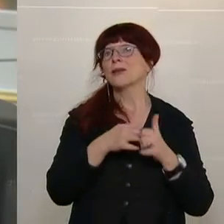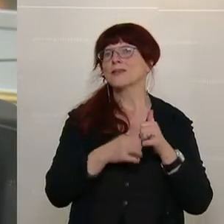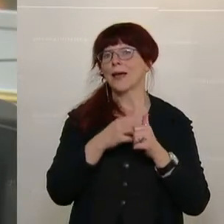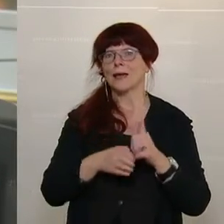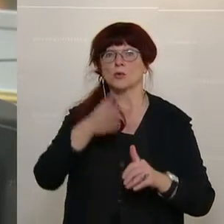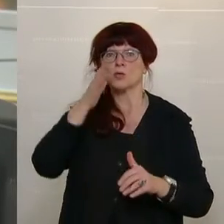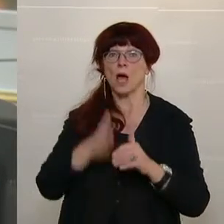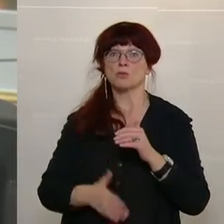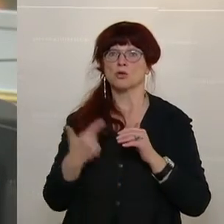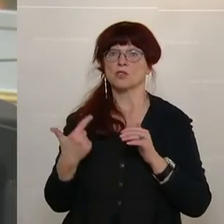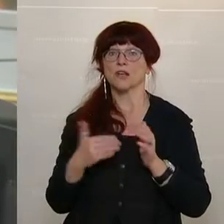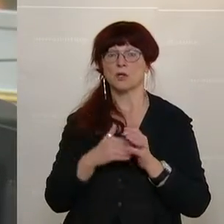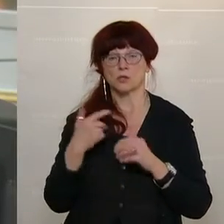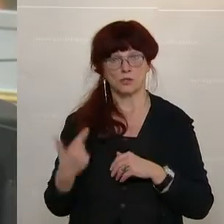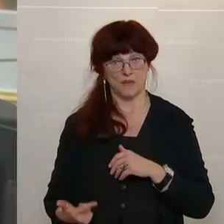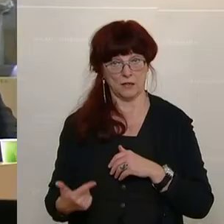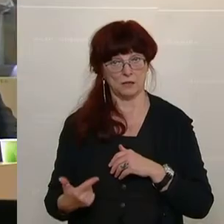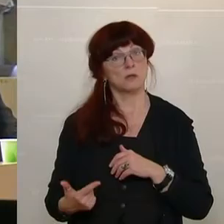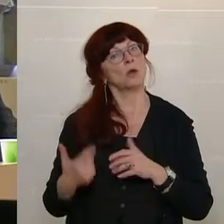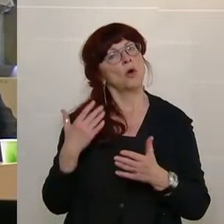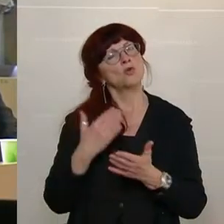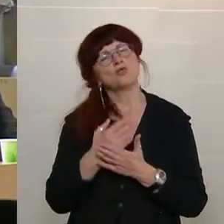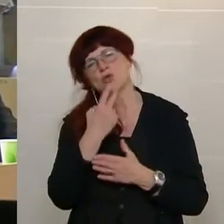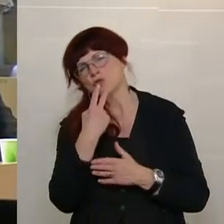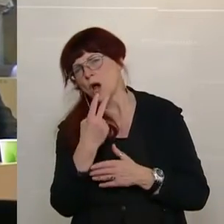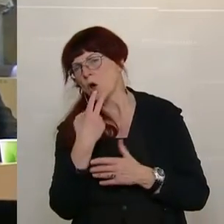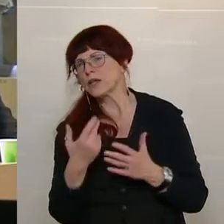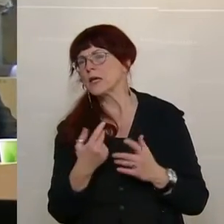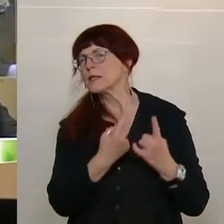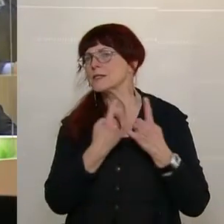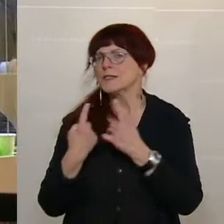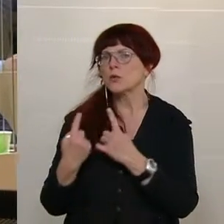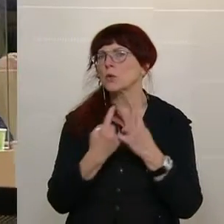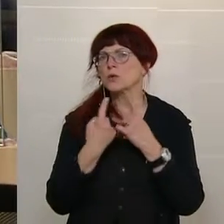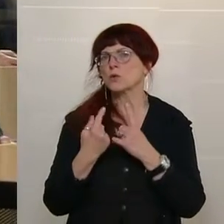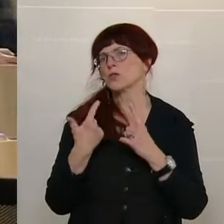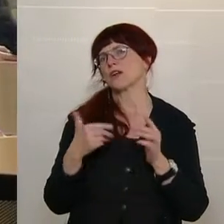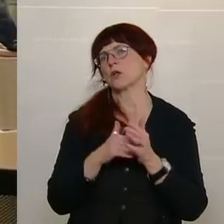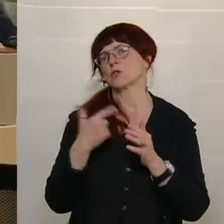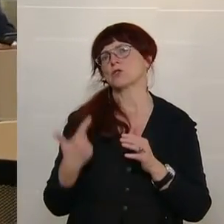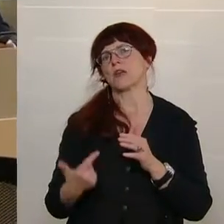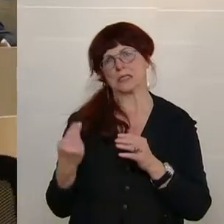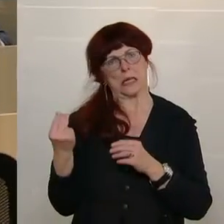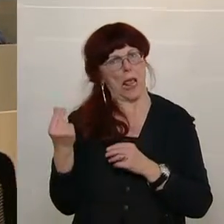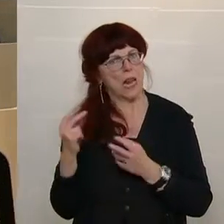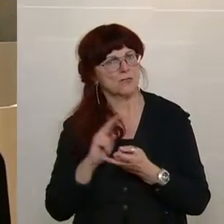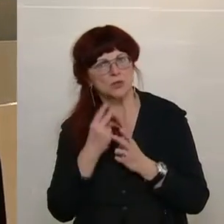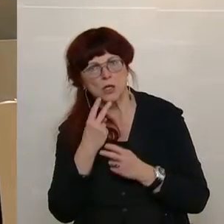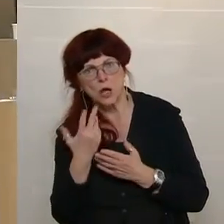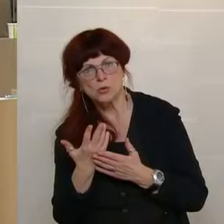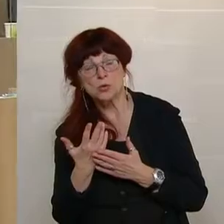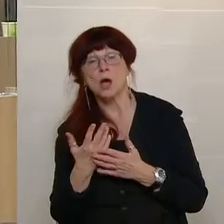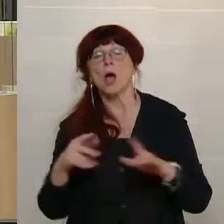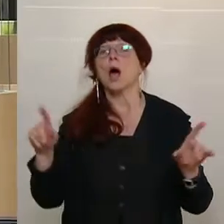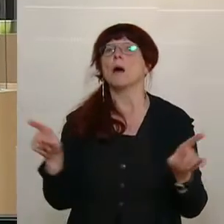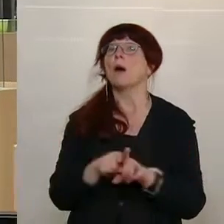gehen wir ein auf die Situation, auf die finanzielle Situation des Jahres 2020 und auf die Frage